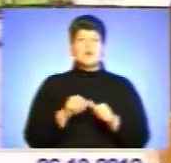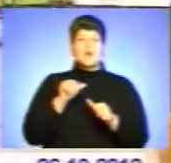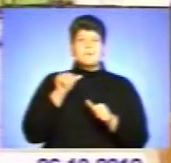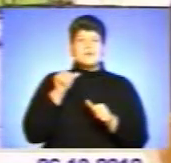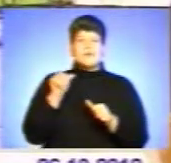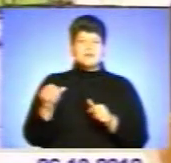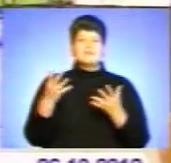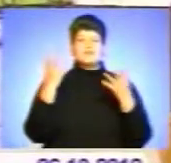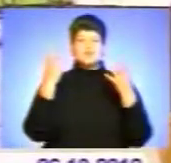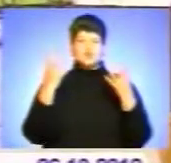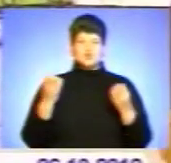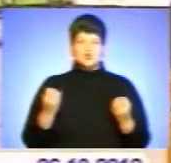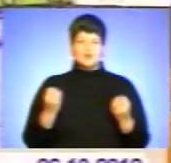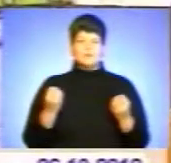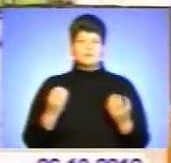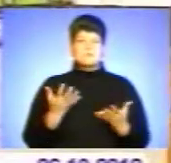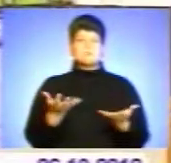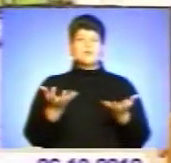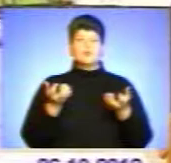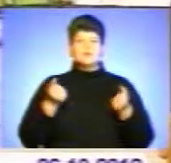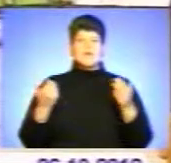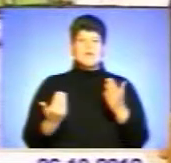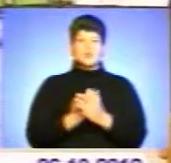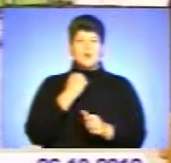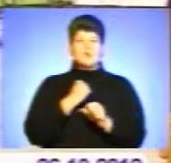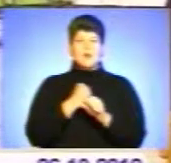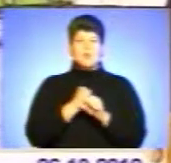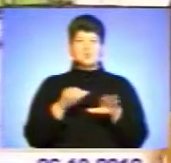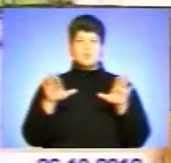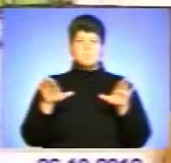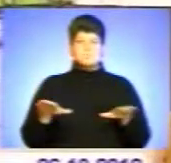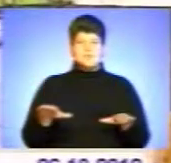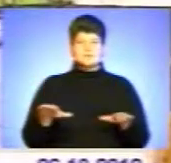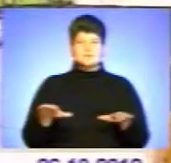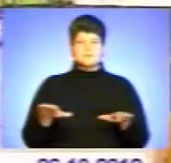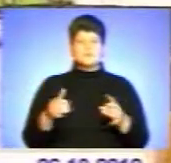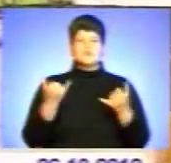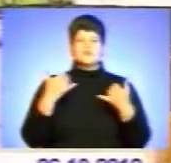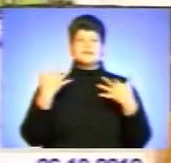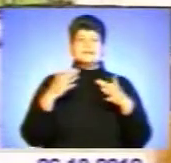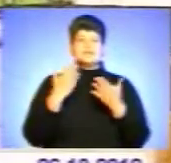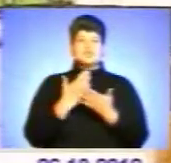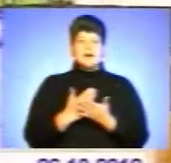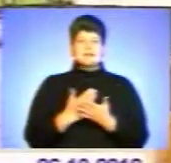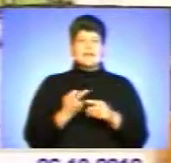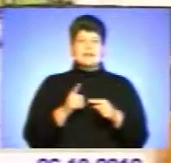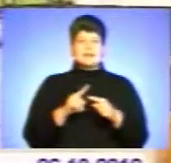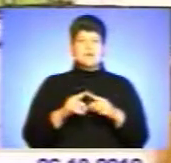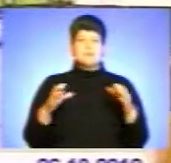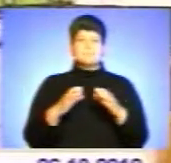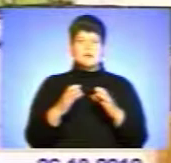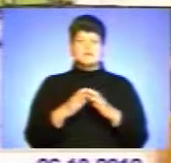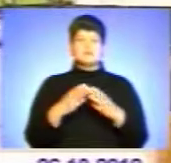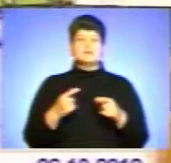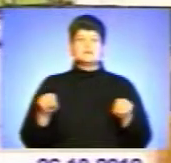і получення нових рабочих місць. Уже сейчас ця компанія создала